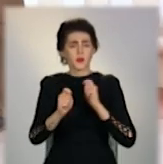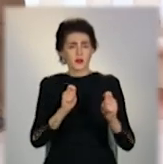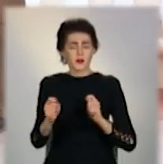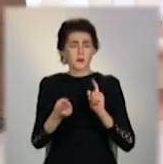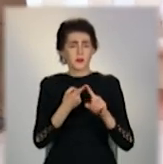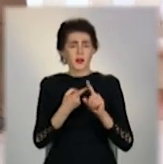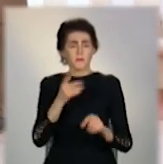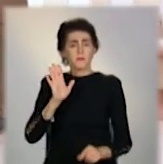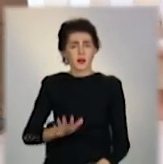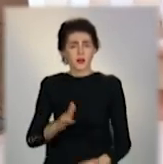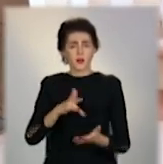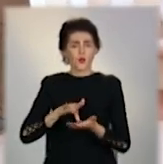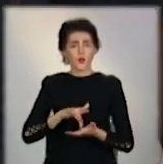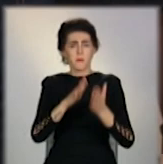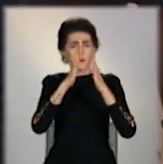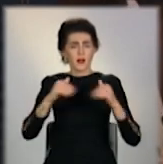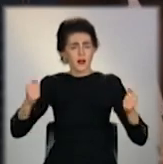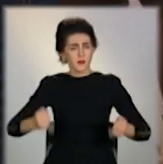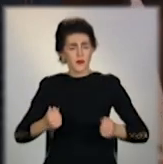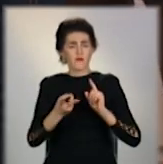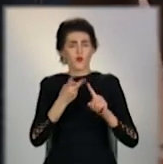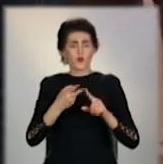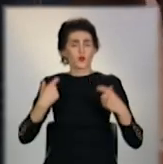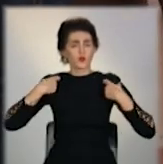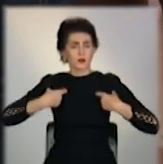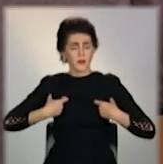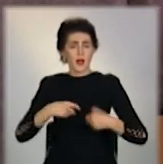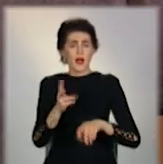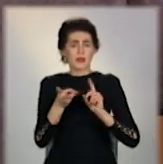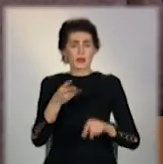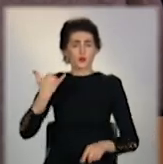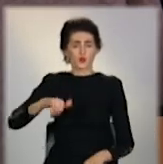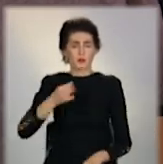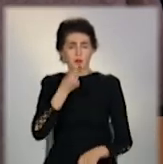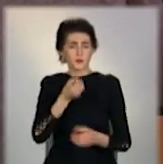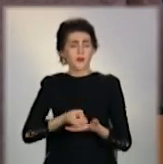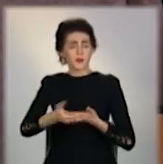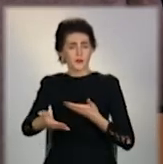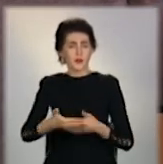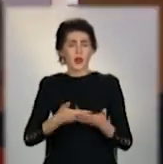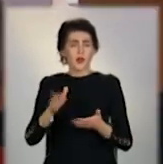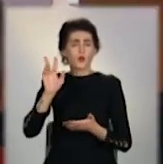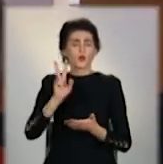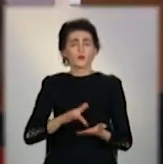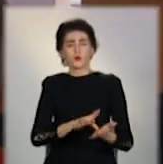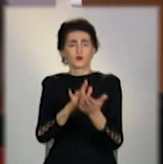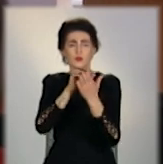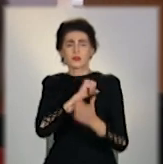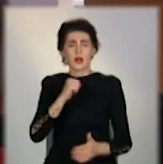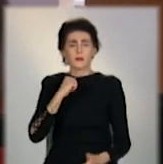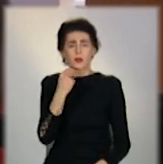За перше місце – туристичну палатку, за друге – рюкзак, а за третє – сумку для пікніка. А по маршрутах, які визнали